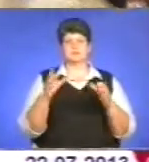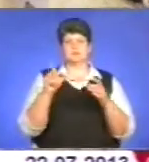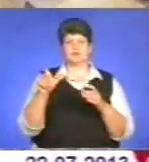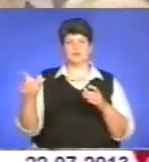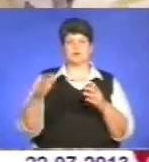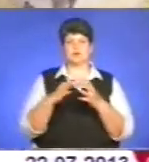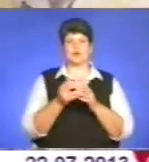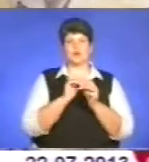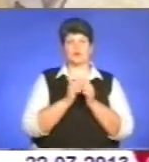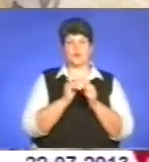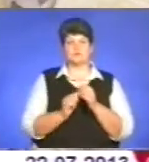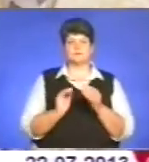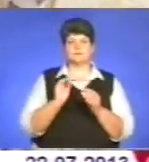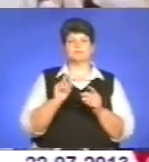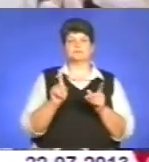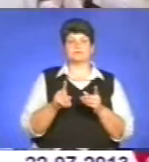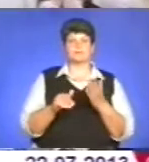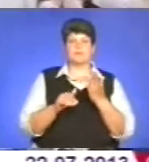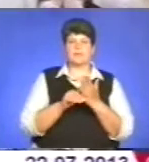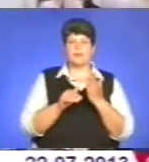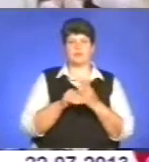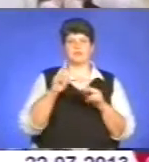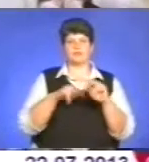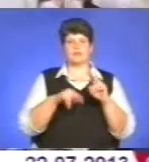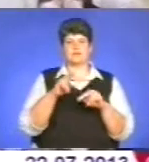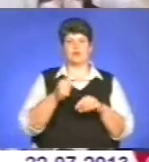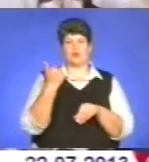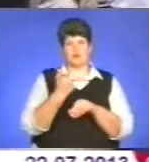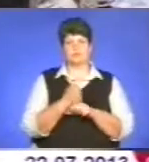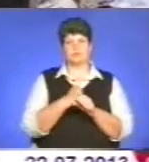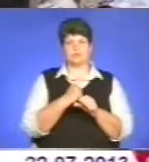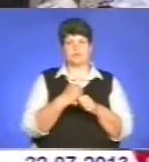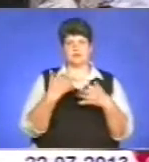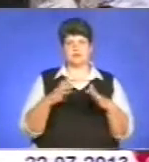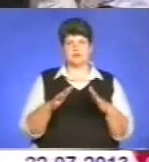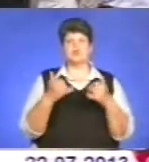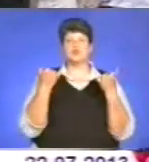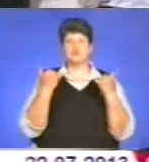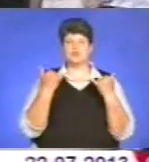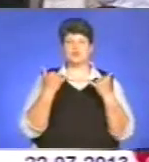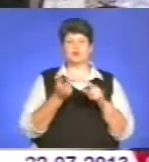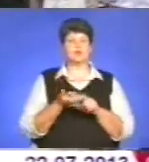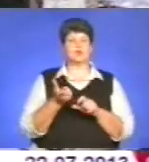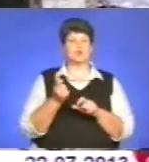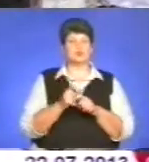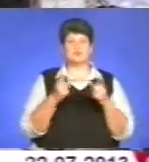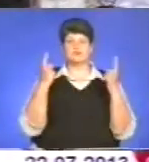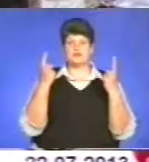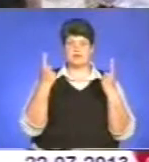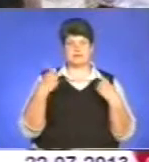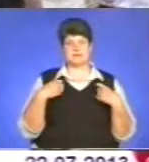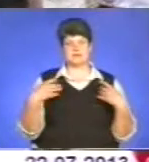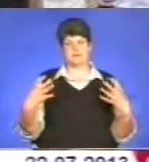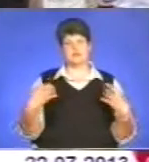доклався до будівництва. І хоча роботи попереду немало, основне зроблено. Сьогодні дуже велике свято,